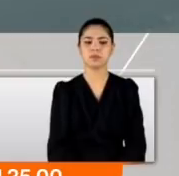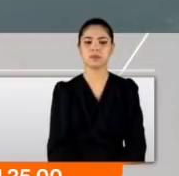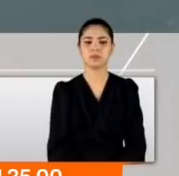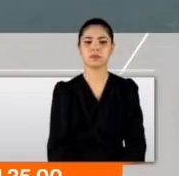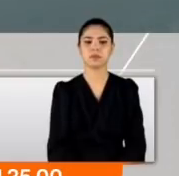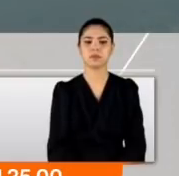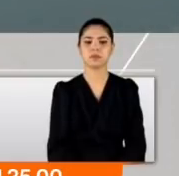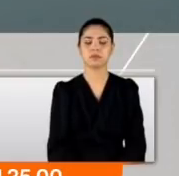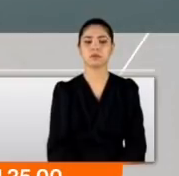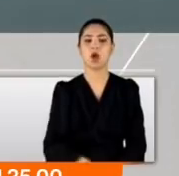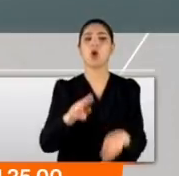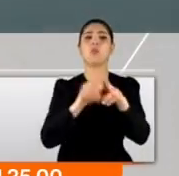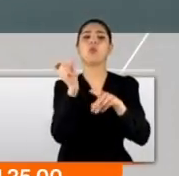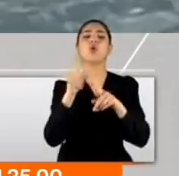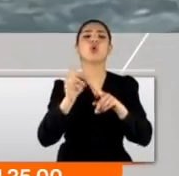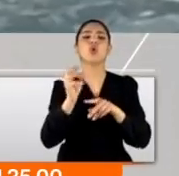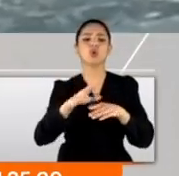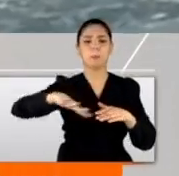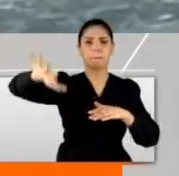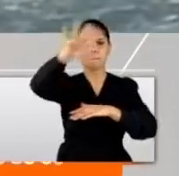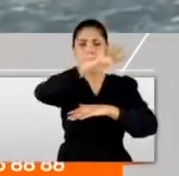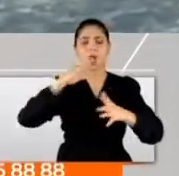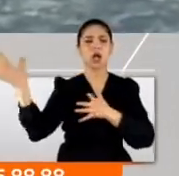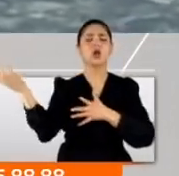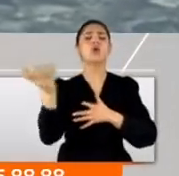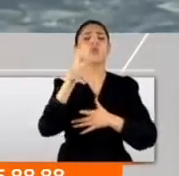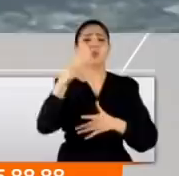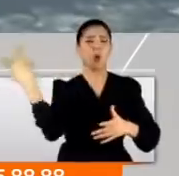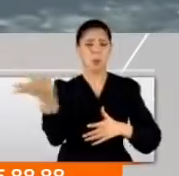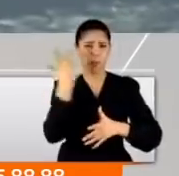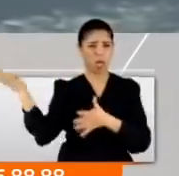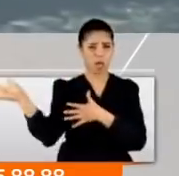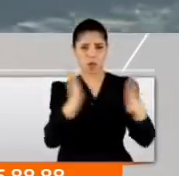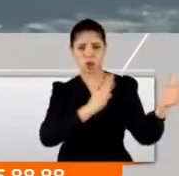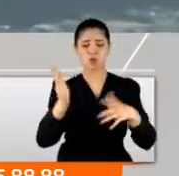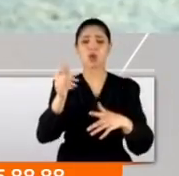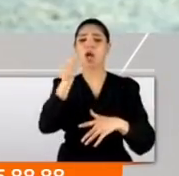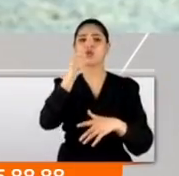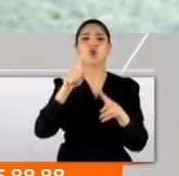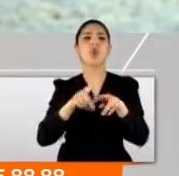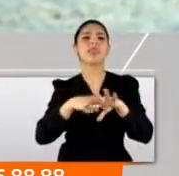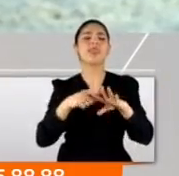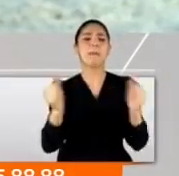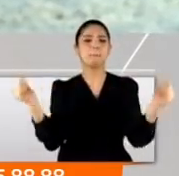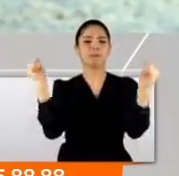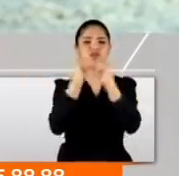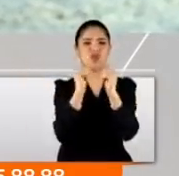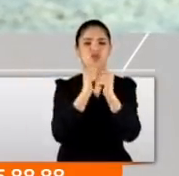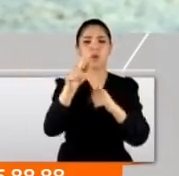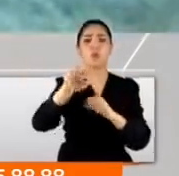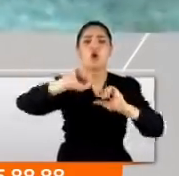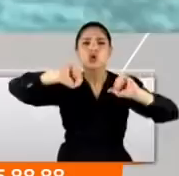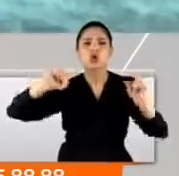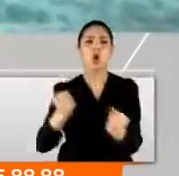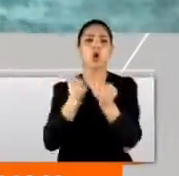Kutup dairesi çevresinde esen kuvvetli rüzgar okyanustan gelen nemle birleşince dondurucu soğuk ve fırtına ortaya